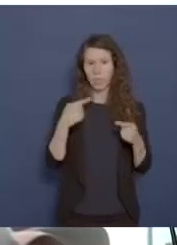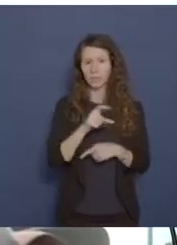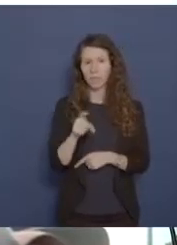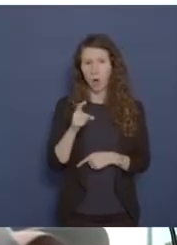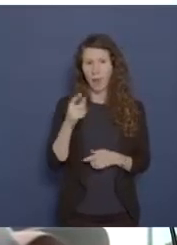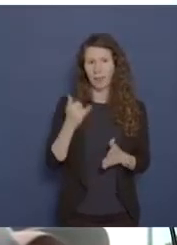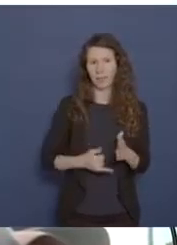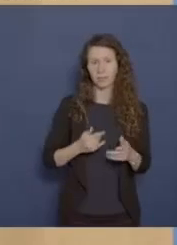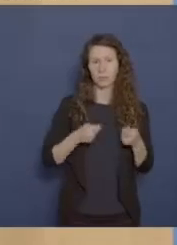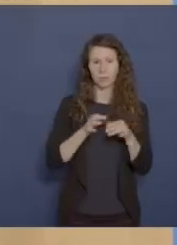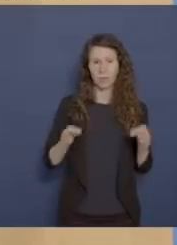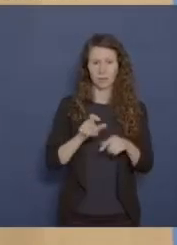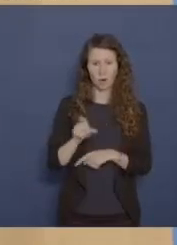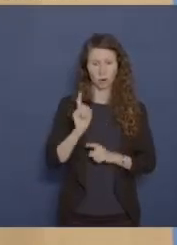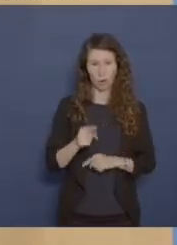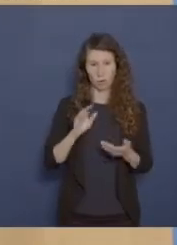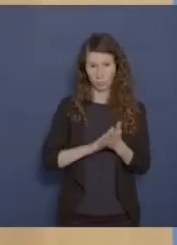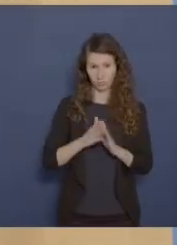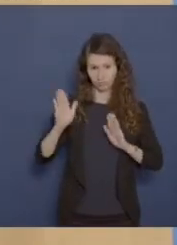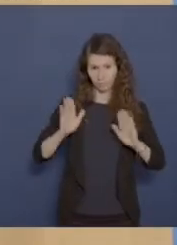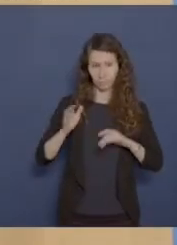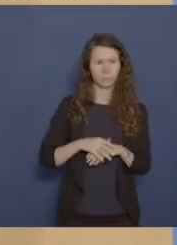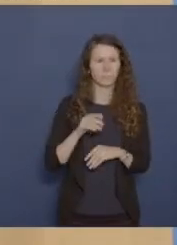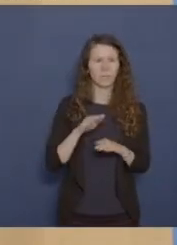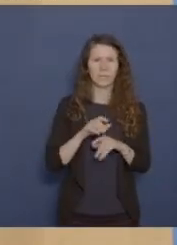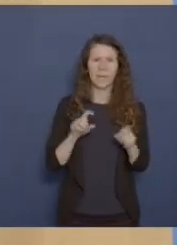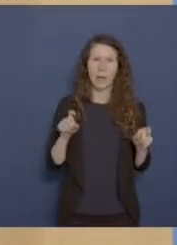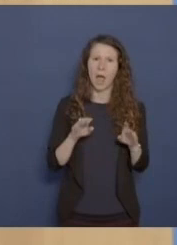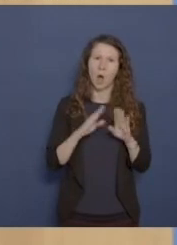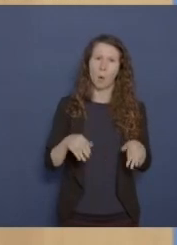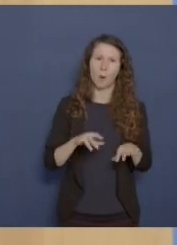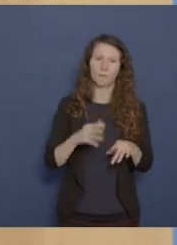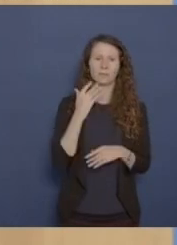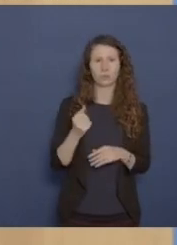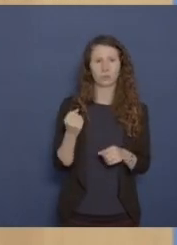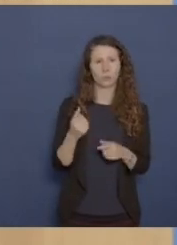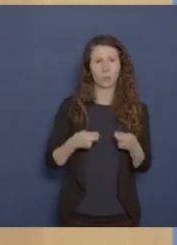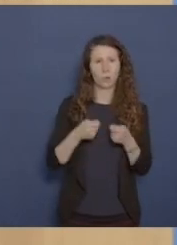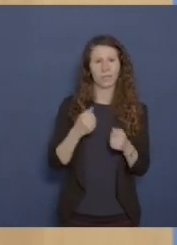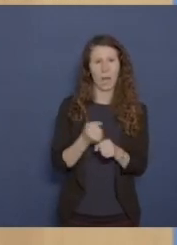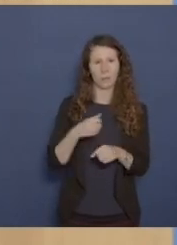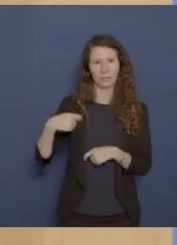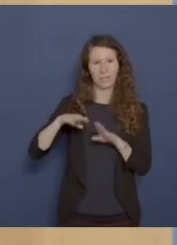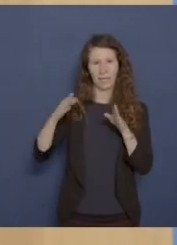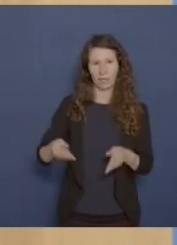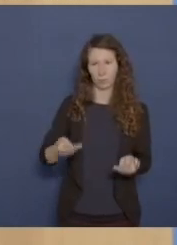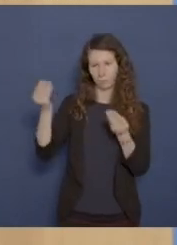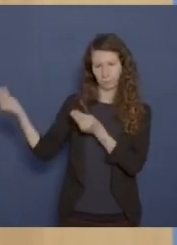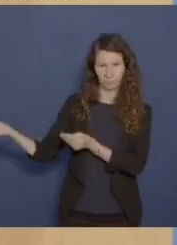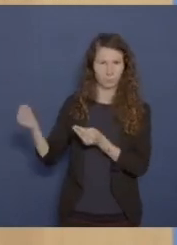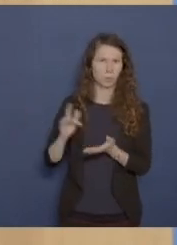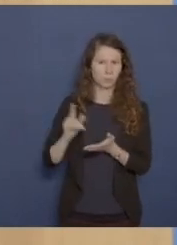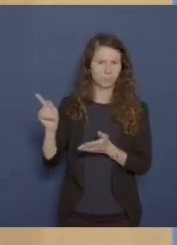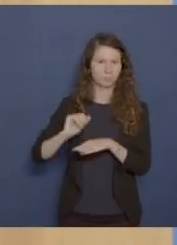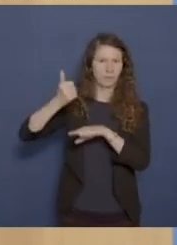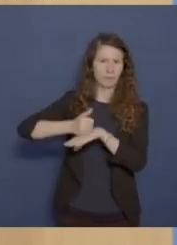Bundestagswoche? Danke. Zum Thema Homeoffice würde ich gerne an das Bundesarbeitsministerium verweisen, weil das deren Federführung ist. Wir haben unsere Meinung dazu